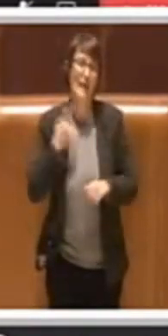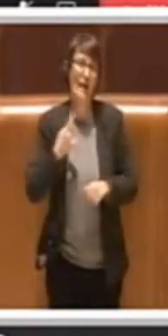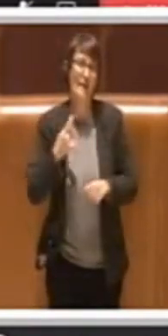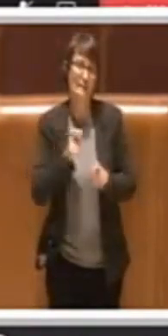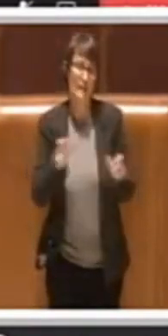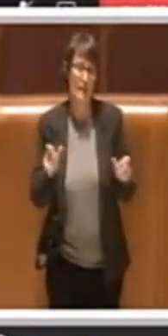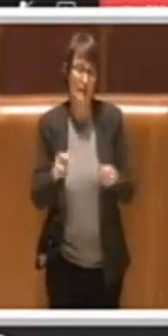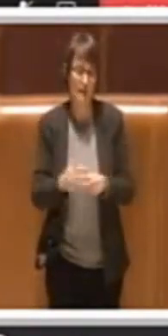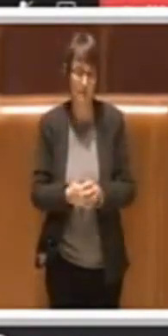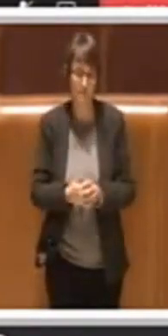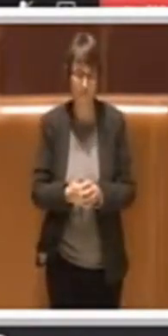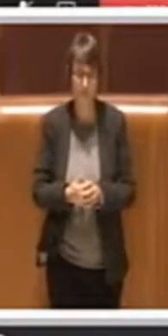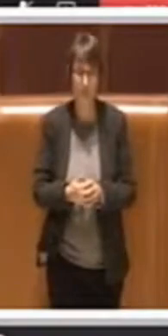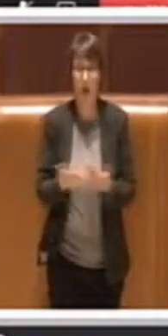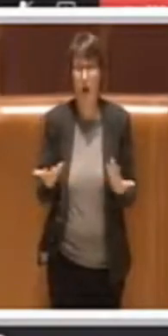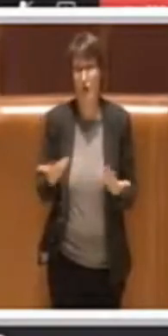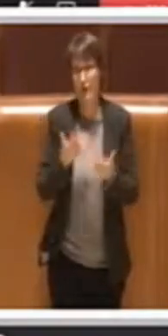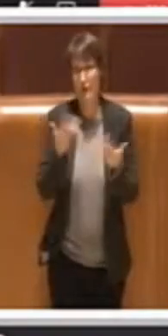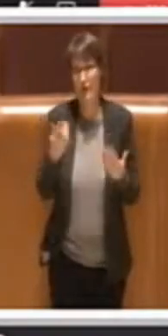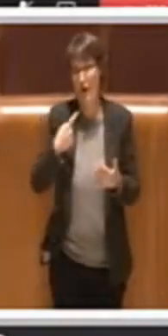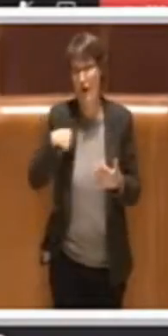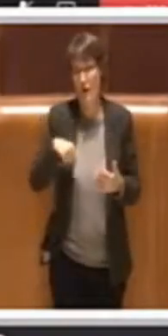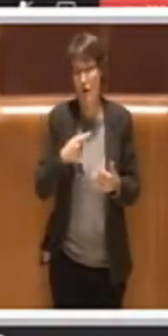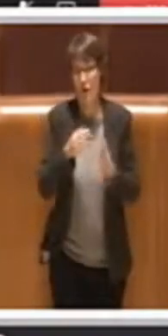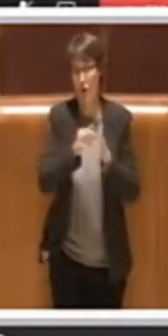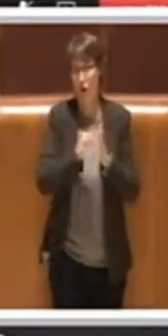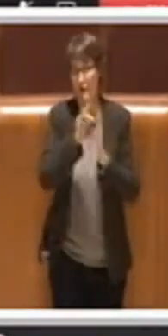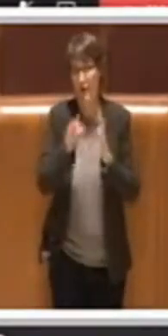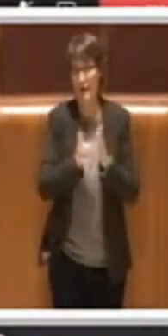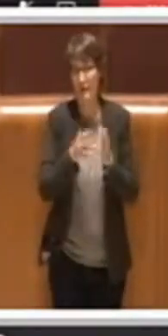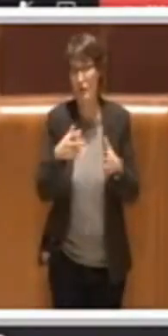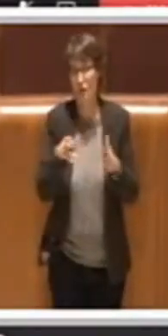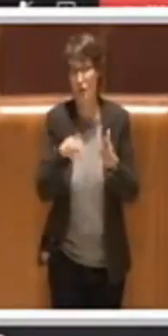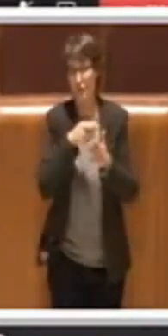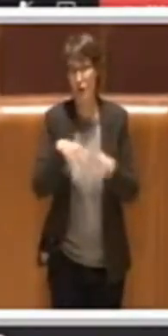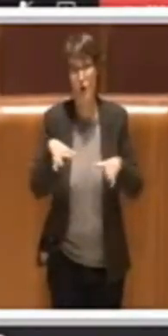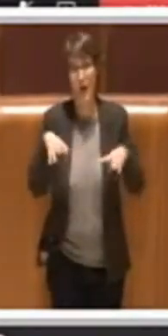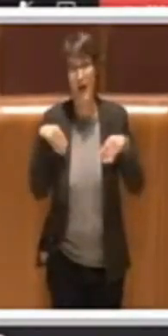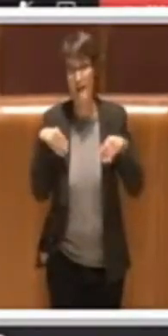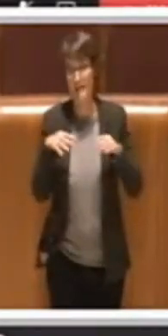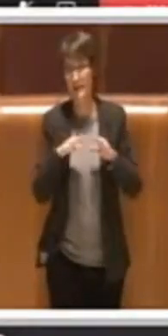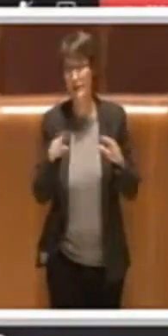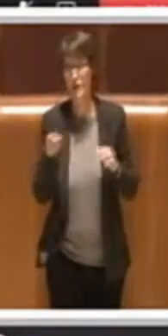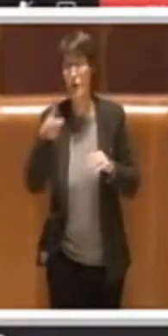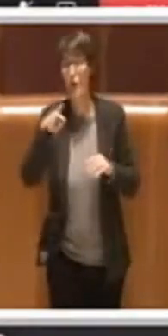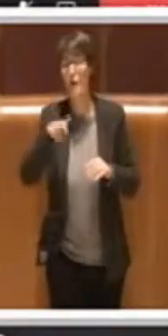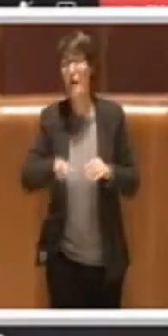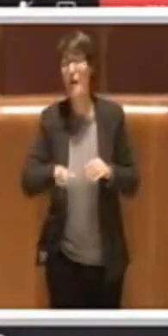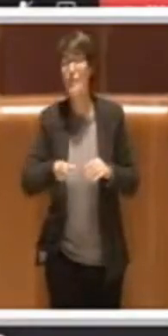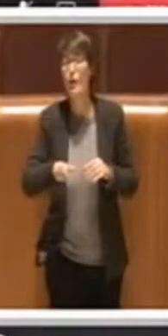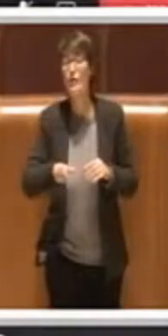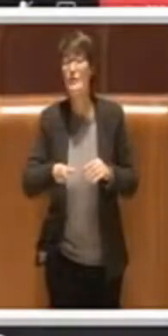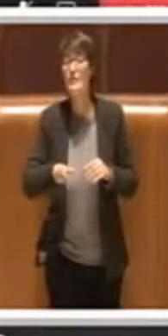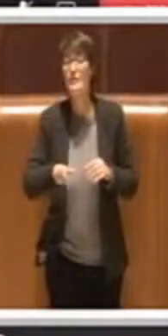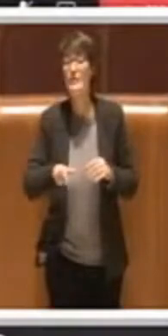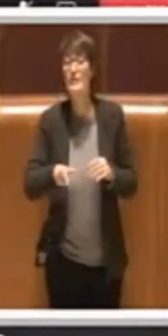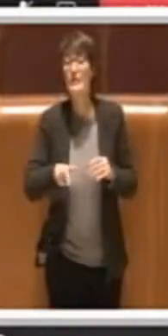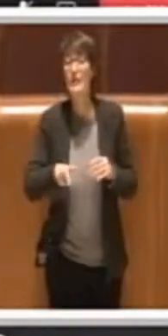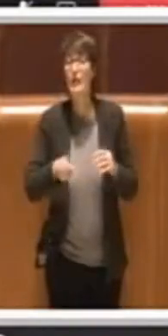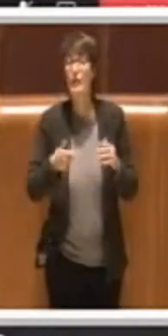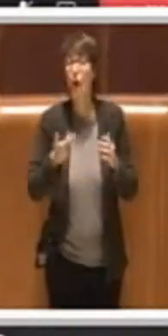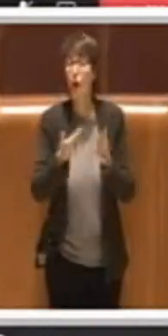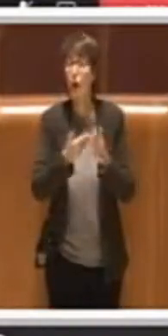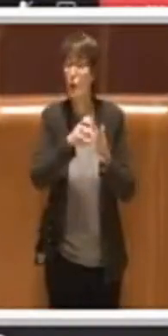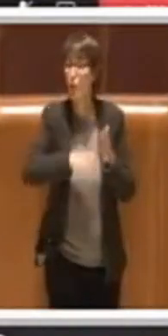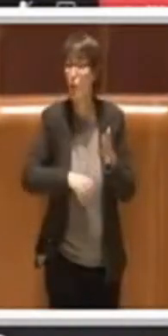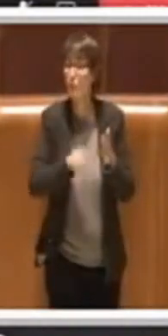Allora noi ci asterremo su questo ordine del giorno perché il documento di cui ci parlano è già in corso di